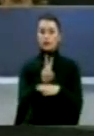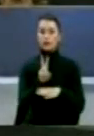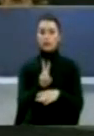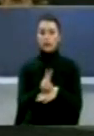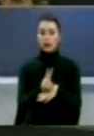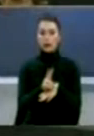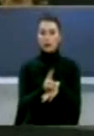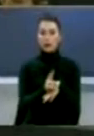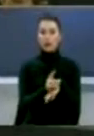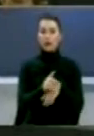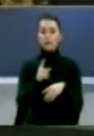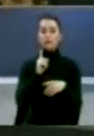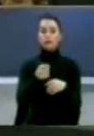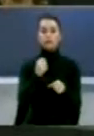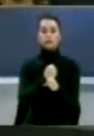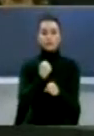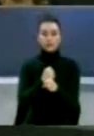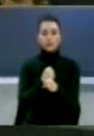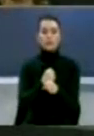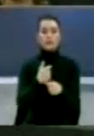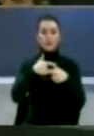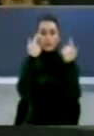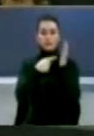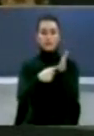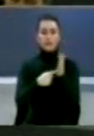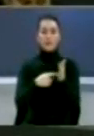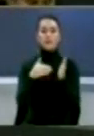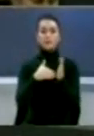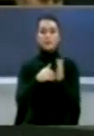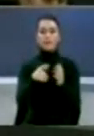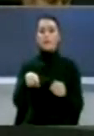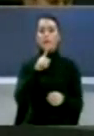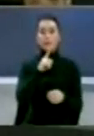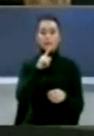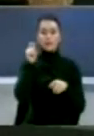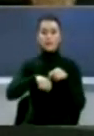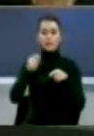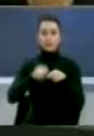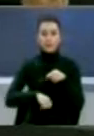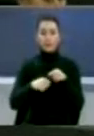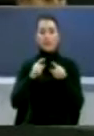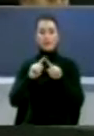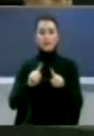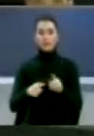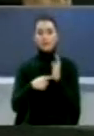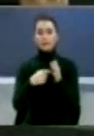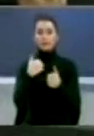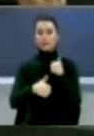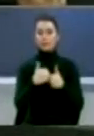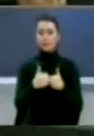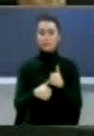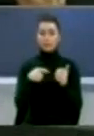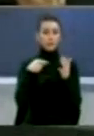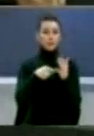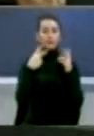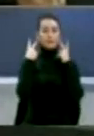vërtetimin e pasurisë pa justifikushme Dhe ekzekutimin e sankcioneve penale për veprat penale të krimit të organizuar Ky kod